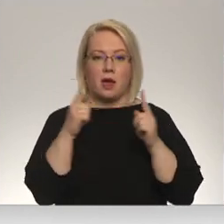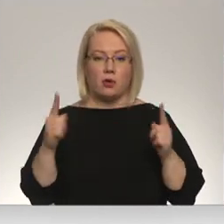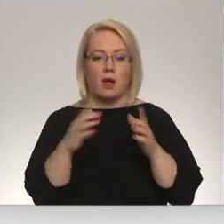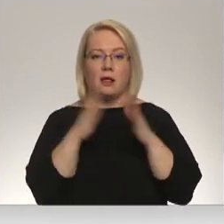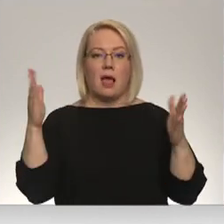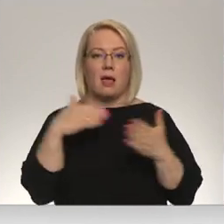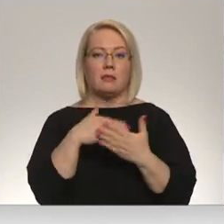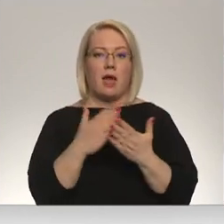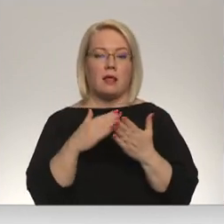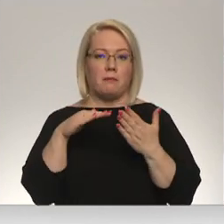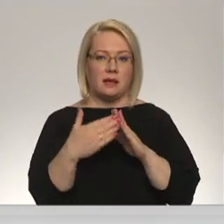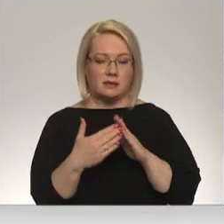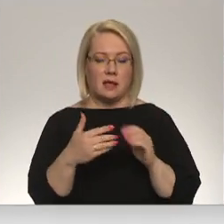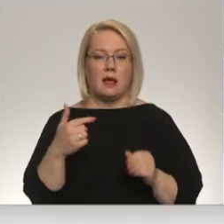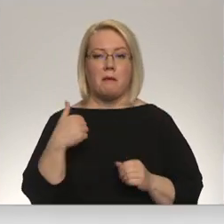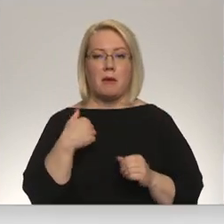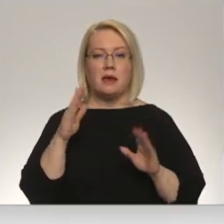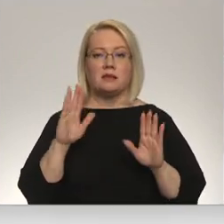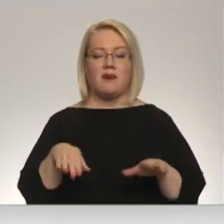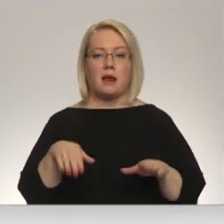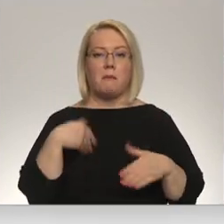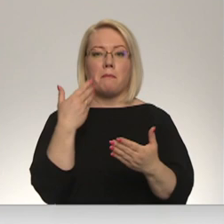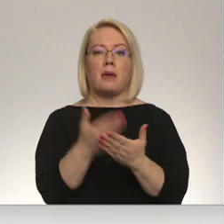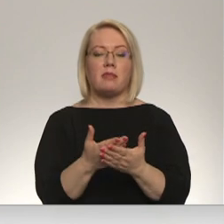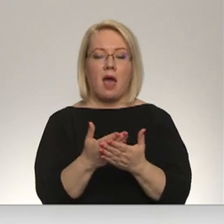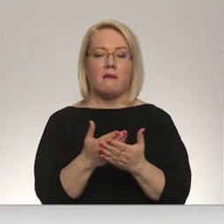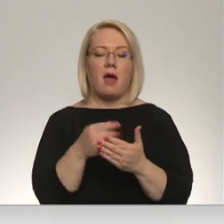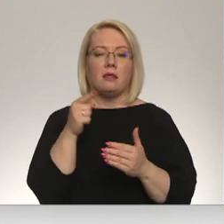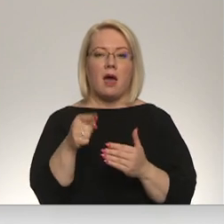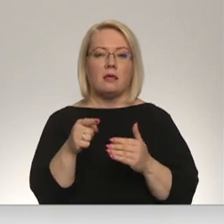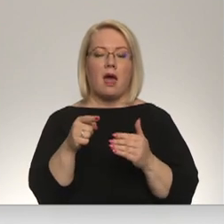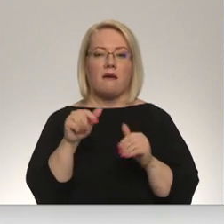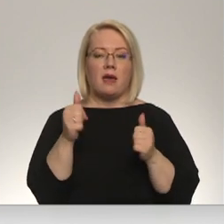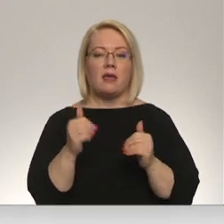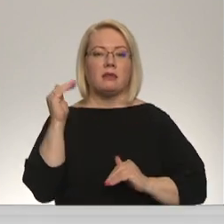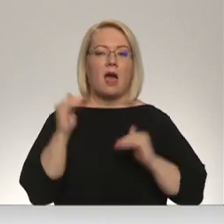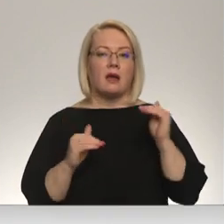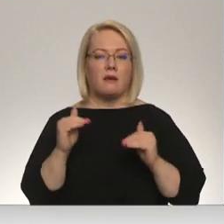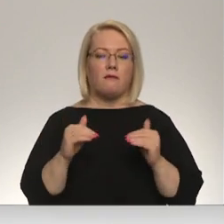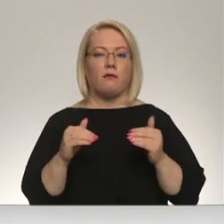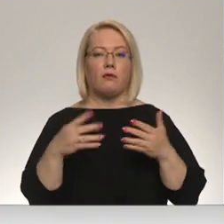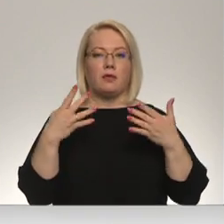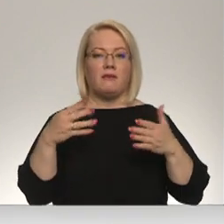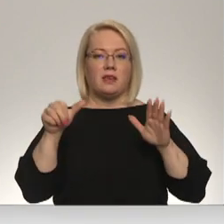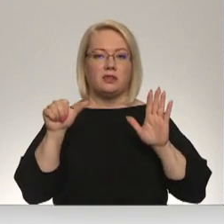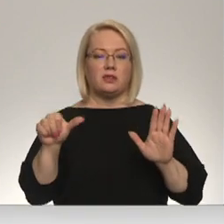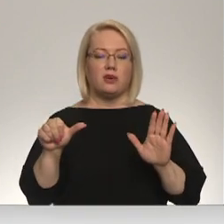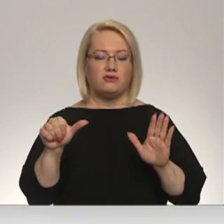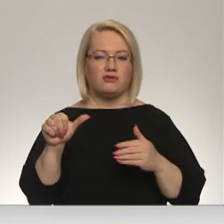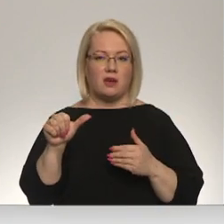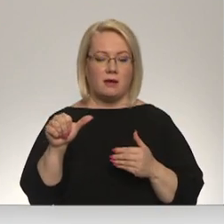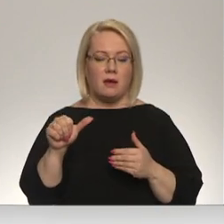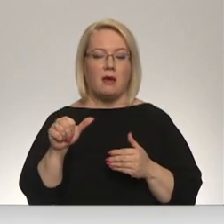Tāda veidam mēs varam piedāvāt tarifu 96. Arī tas ir aprieķināts pēc mūsu uzdevuma. Uzīmums to izdarījies.